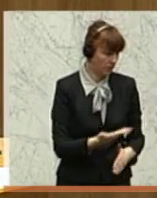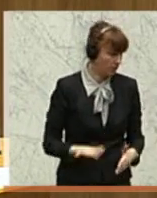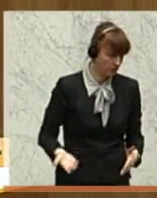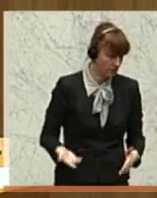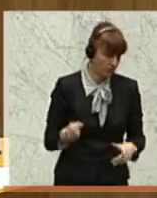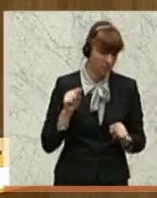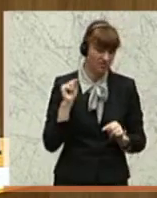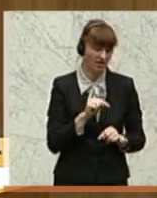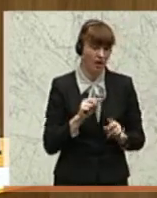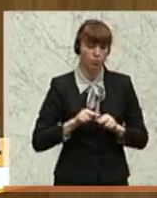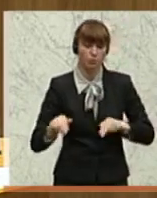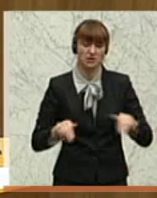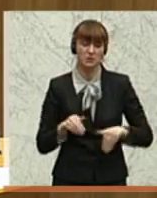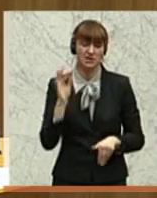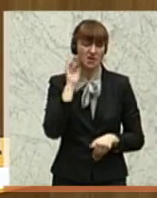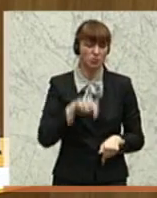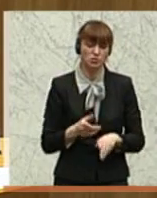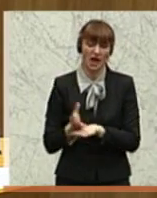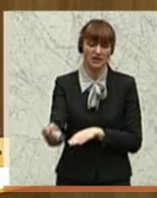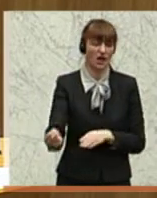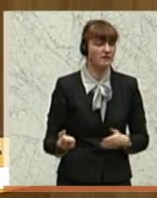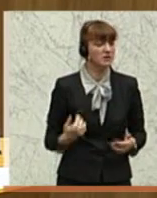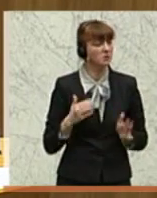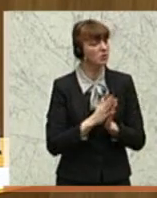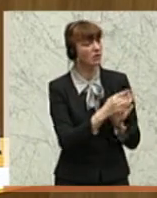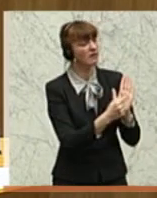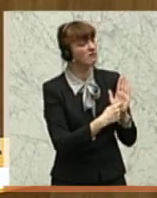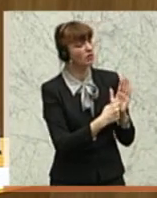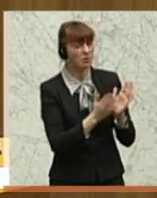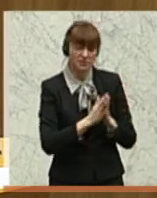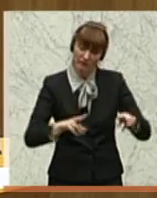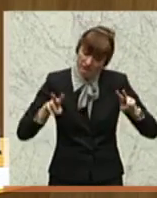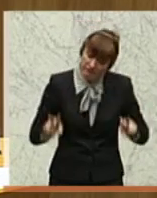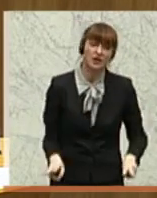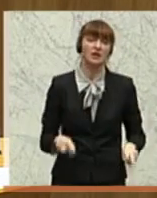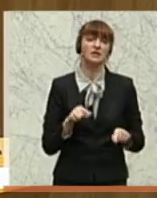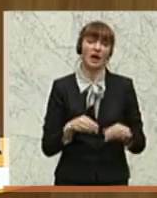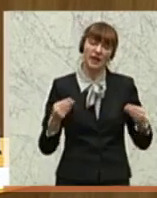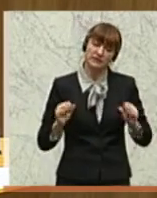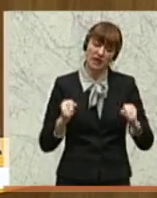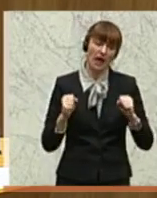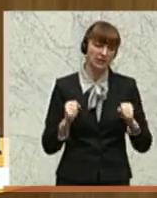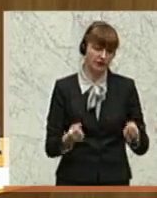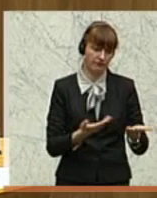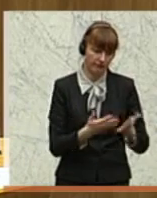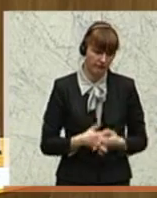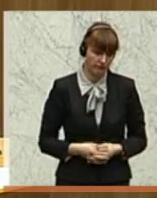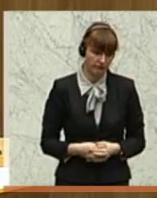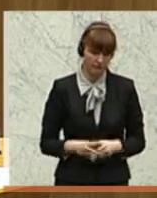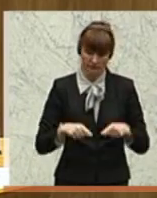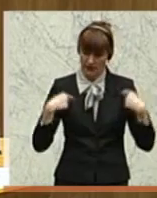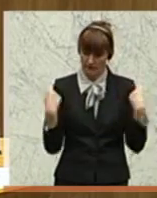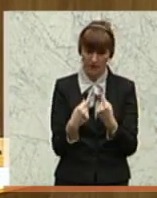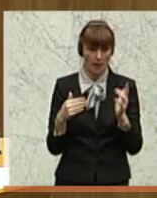Bundesministerin einzugreifen, und ich fordere Sie auf, hier auch wirklich endlich aktiv zu werden. Was wir brauchen,